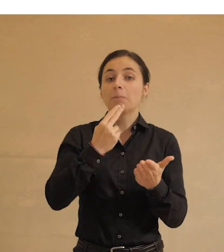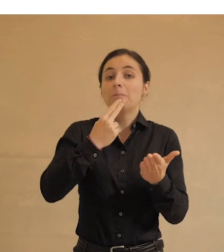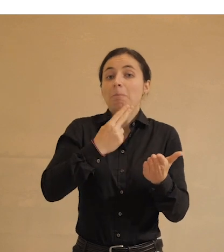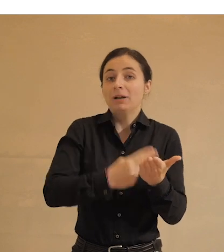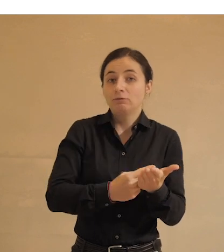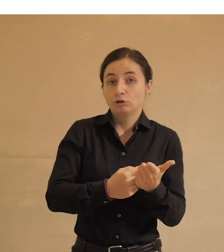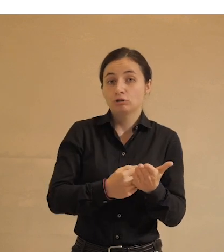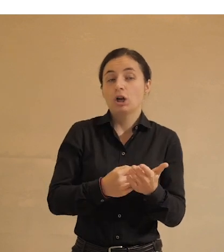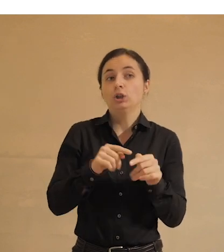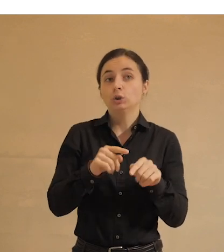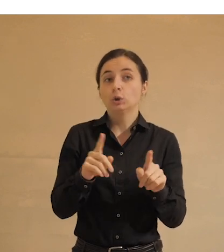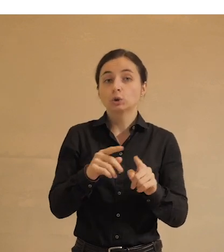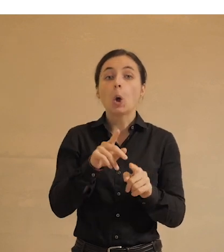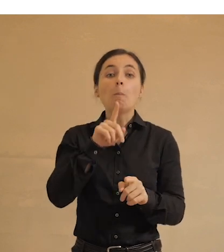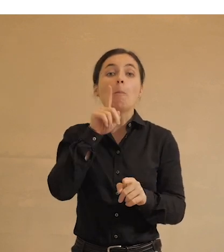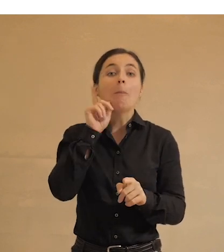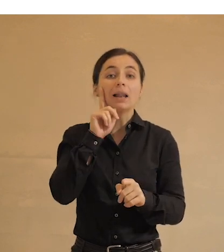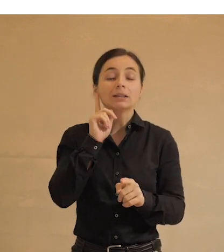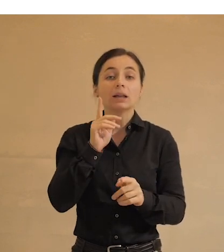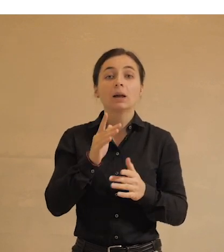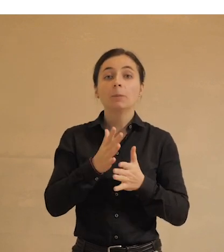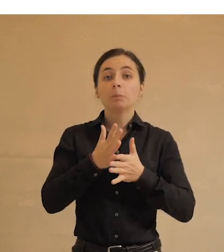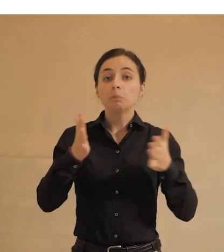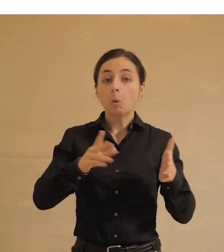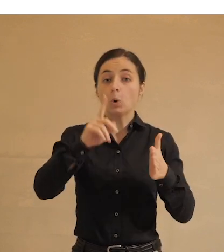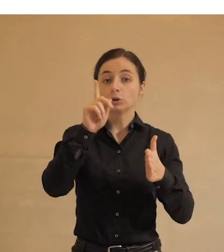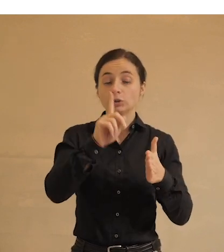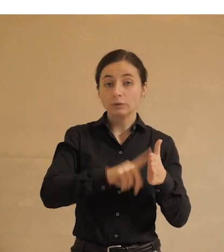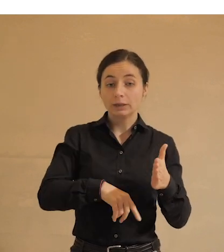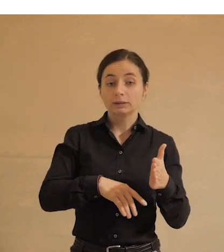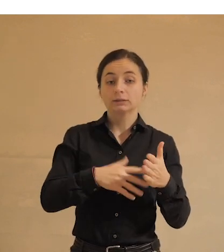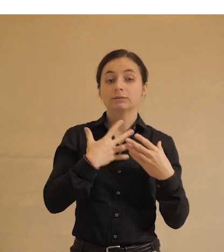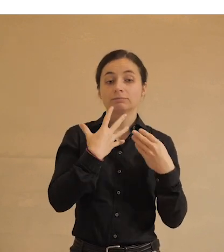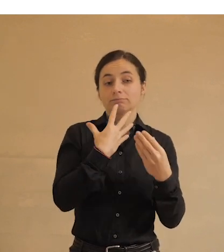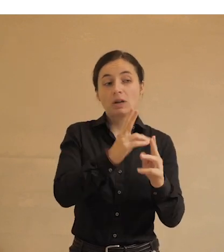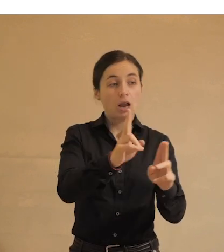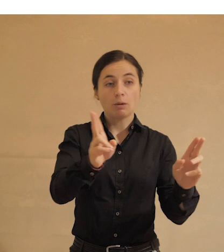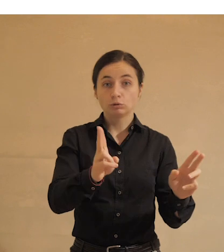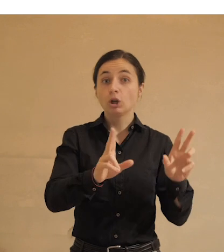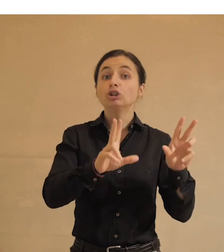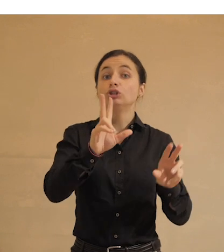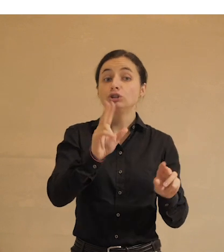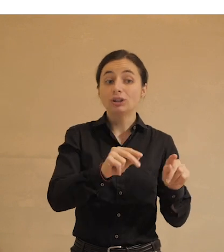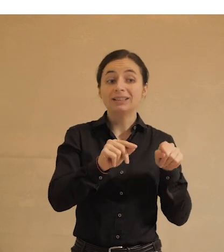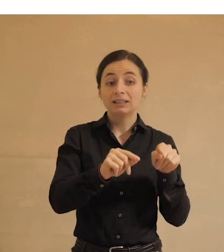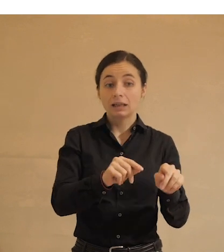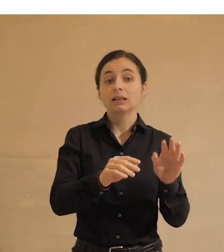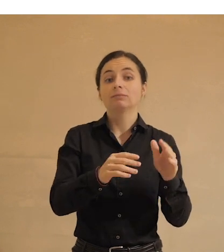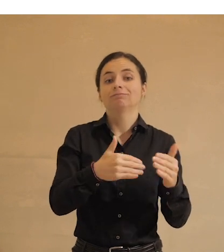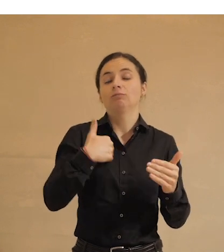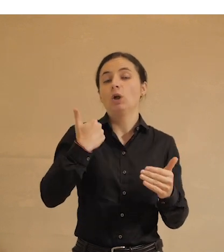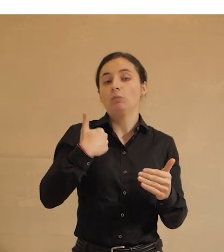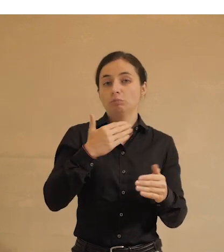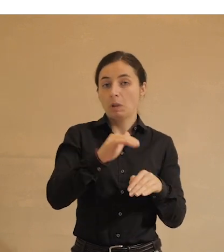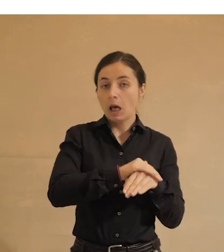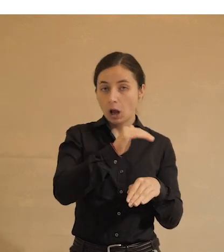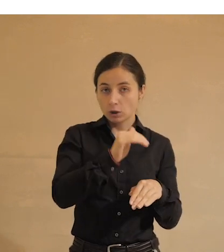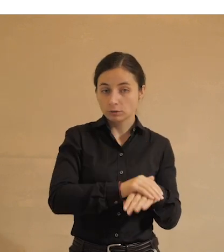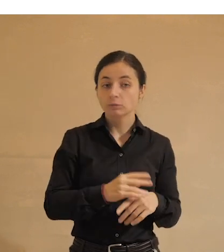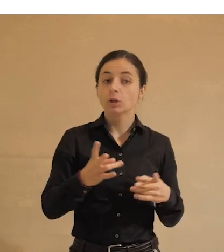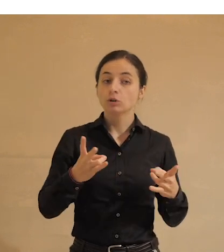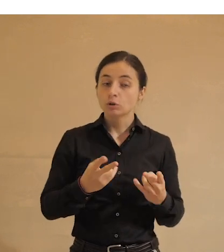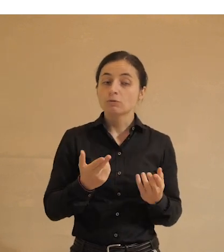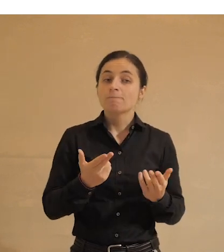то, о чем мы с вами говорили. Молодые больше доверяют свои данные кому-то и считают, что это идет им же на благо. Надо, конечно,